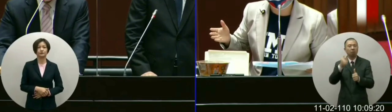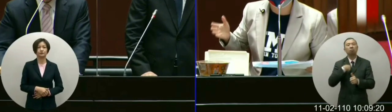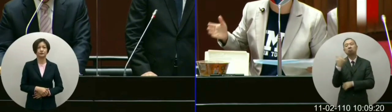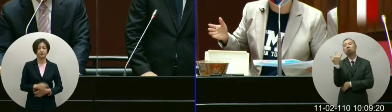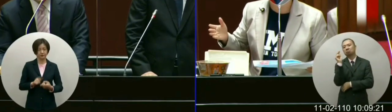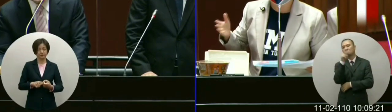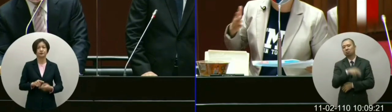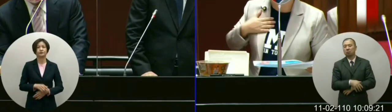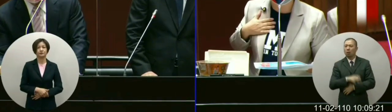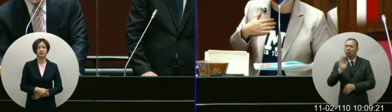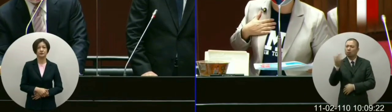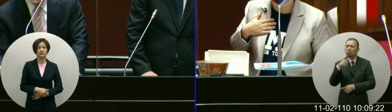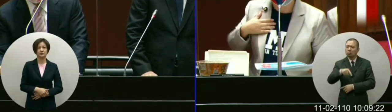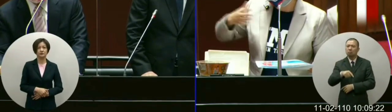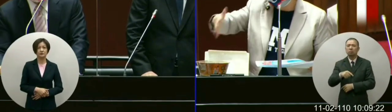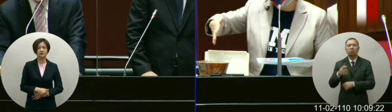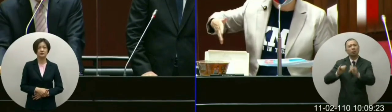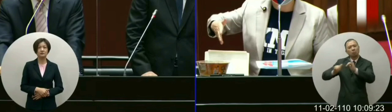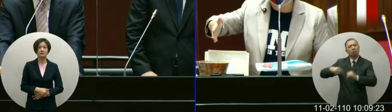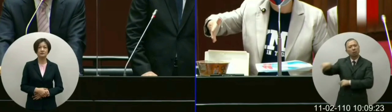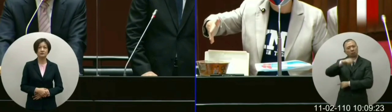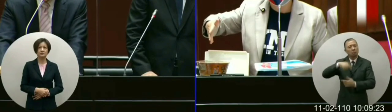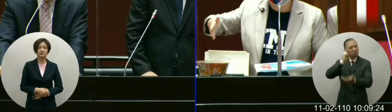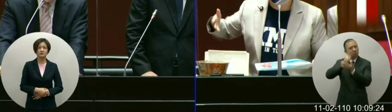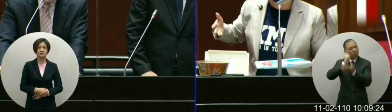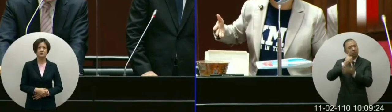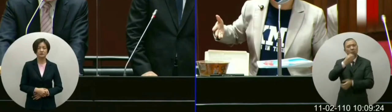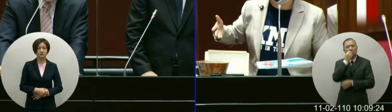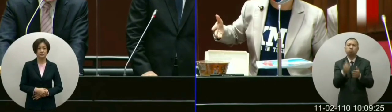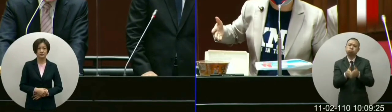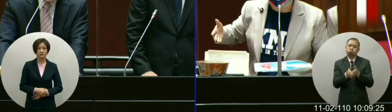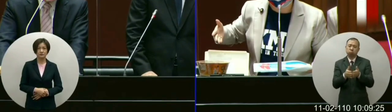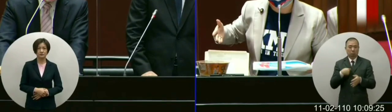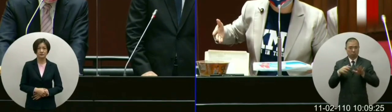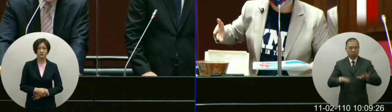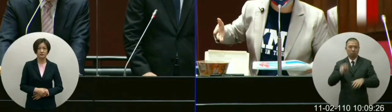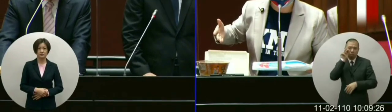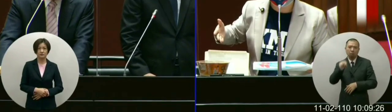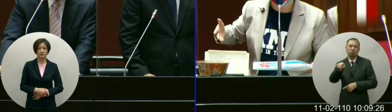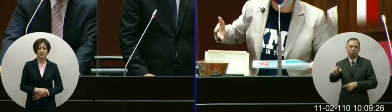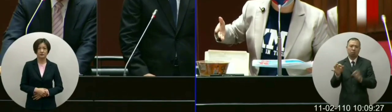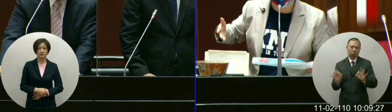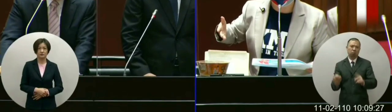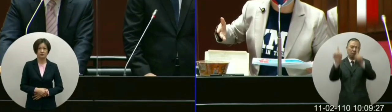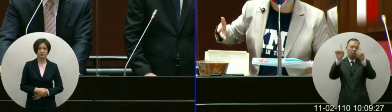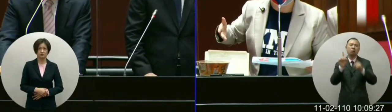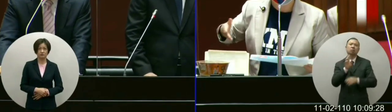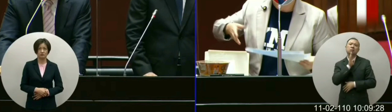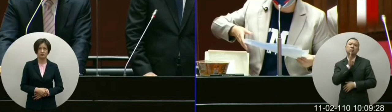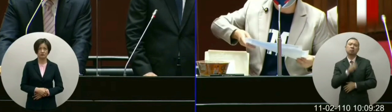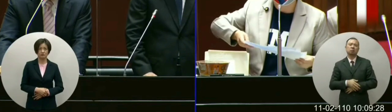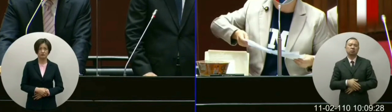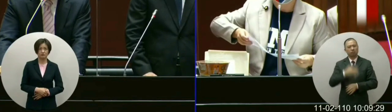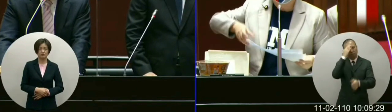但是在末端人民每天要接哀我们已经看到涨涨涨所以这个一定要请院